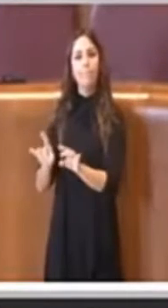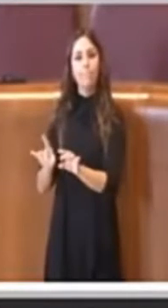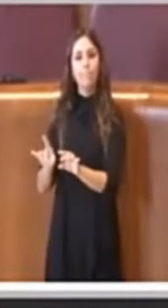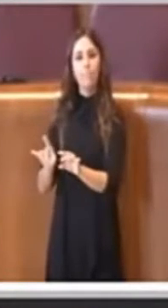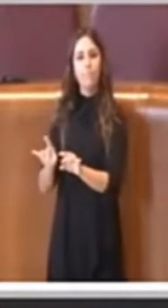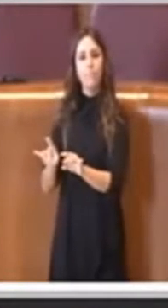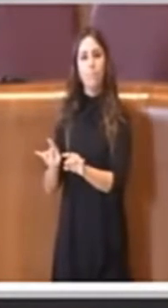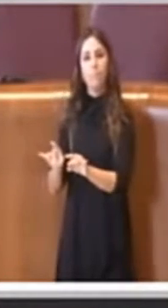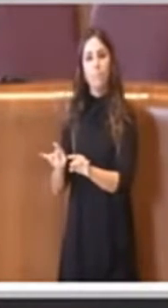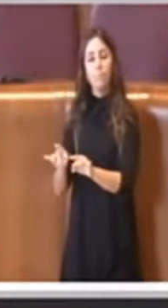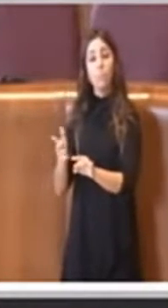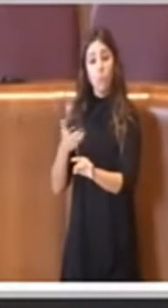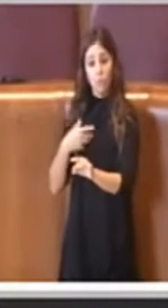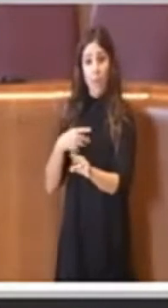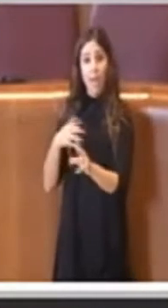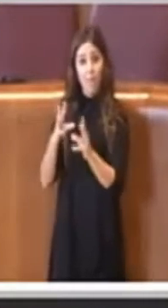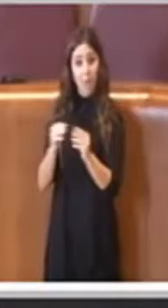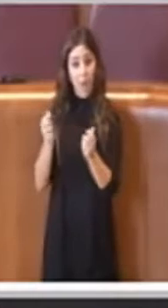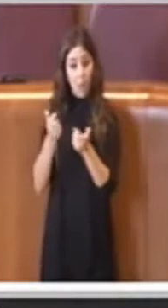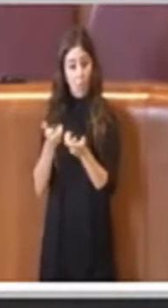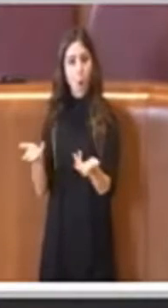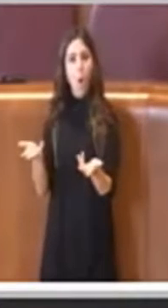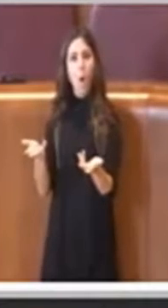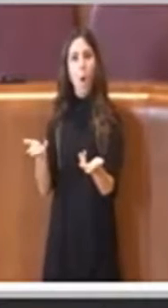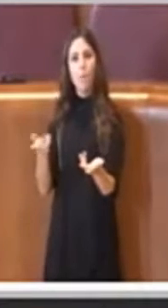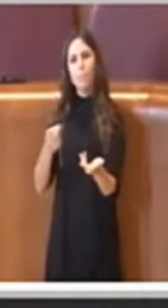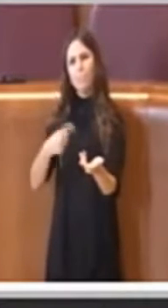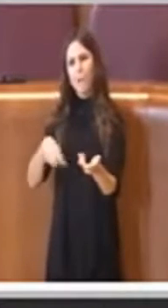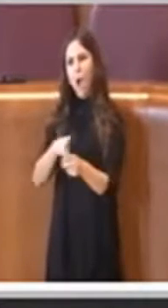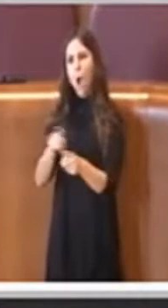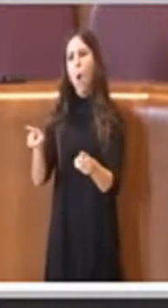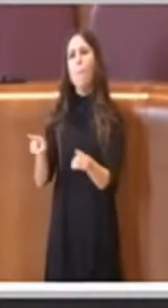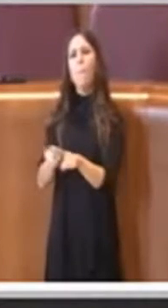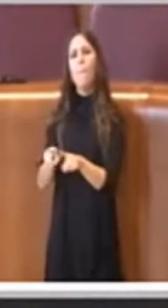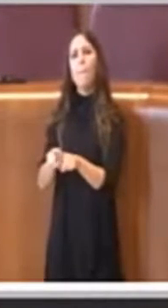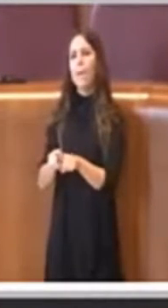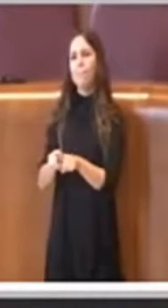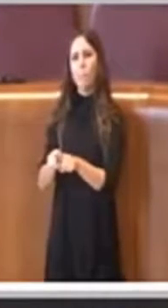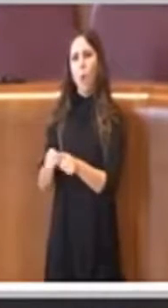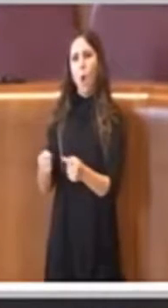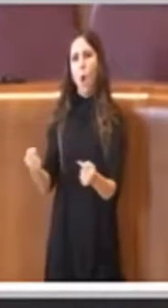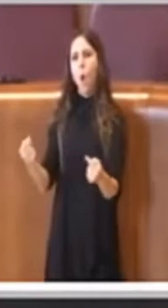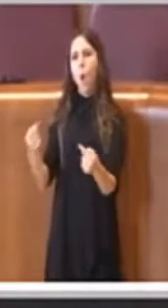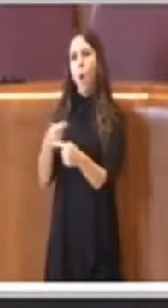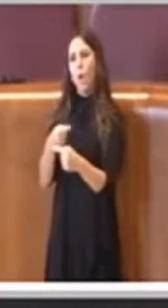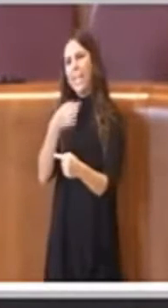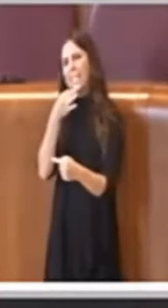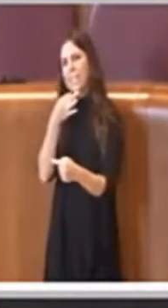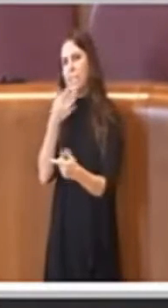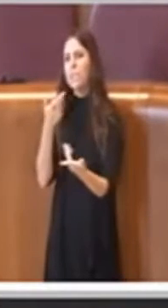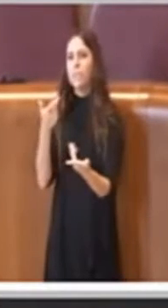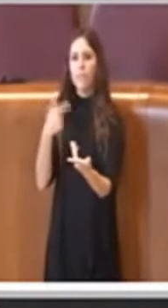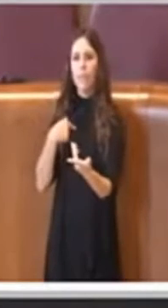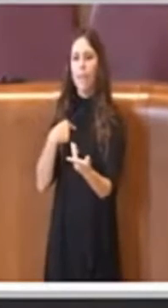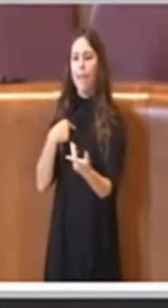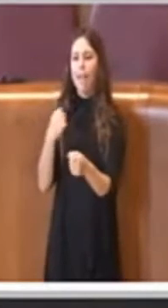state fatte molte cose, ma allo stesso tempo stanno facendo ostruzionismo, per cui stanno facendo perdere tempo alla città,